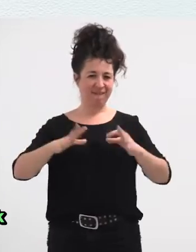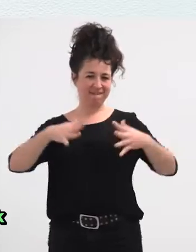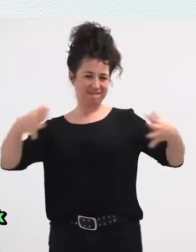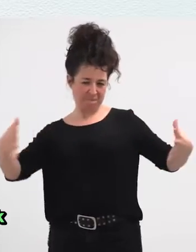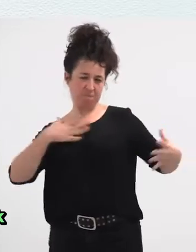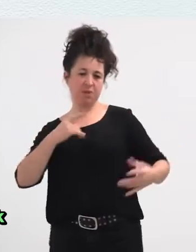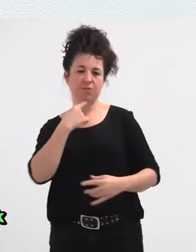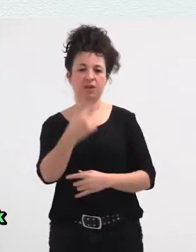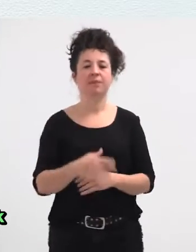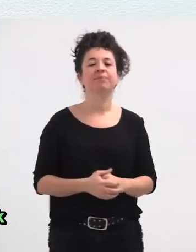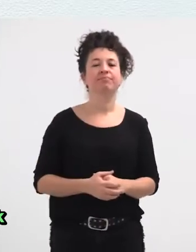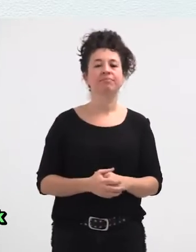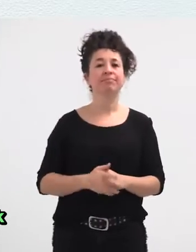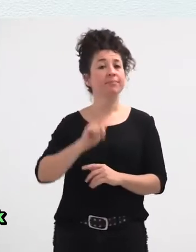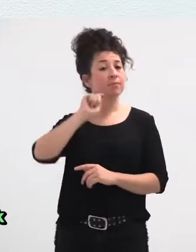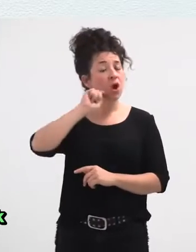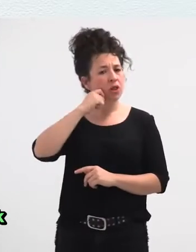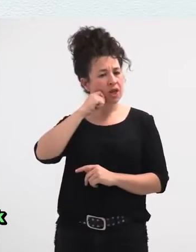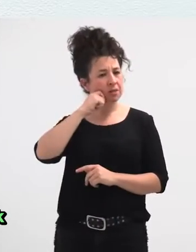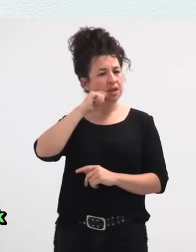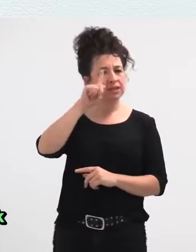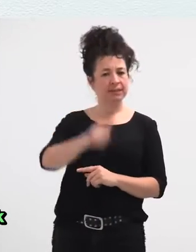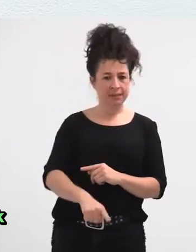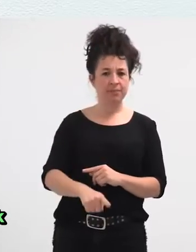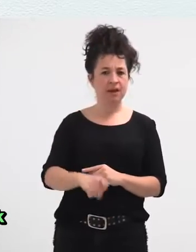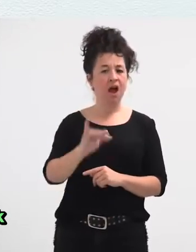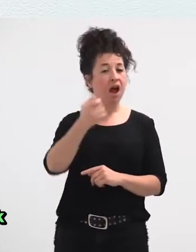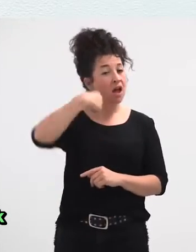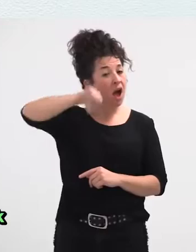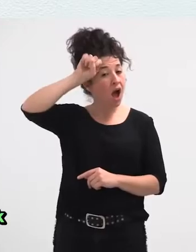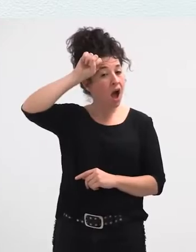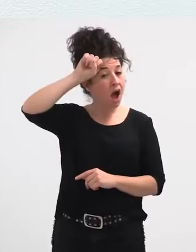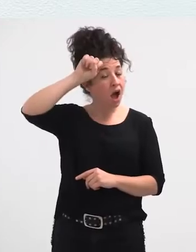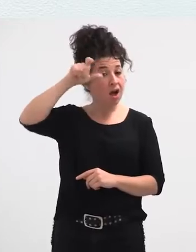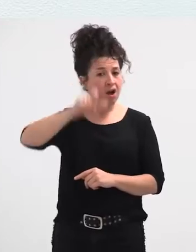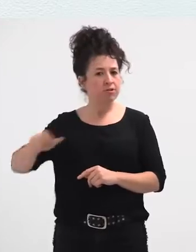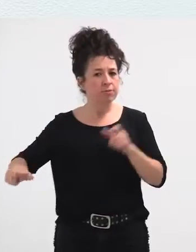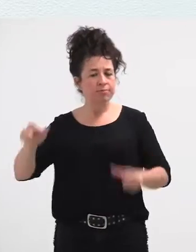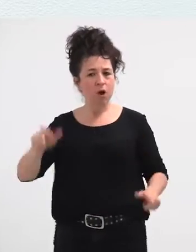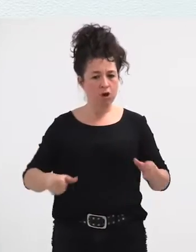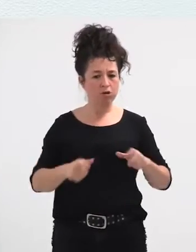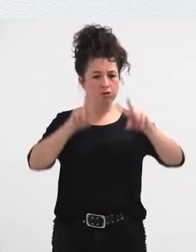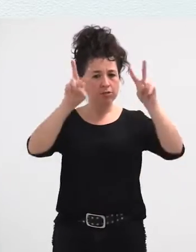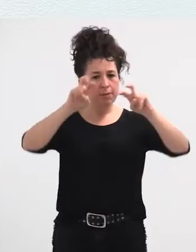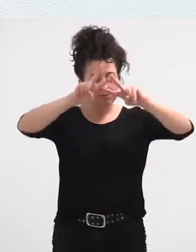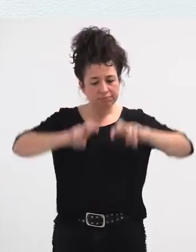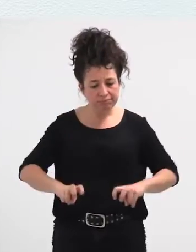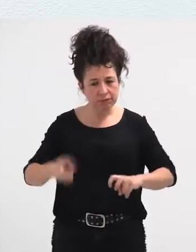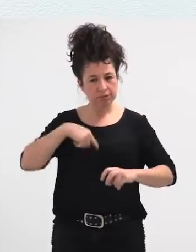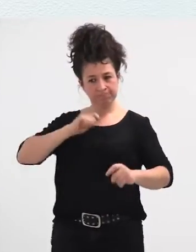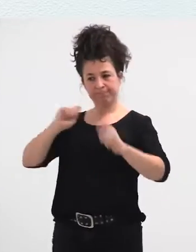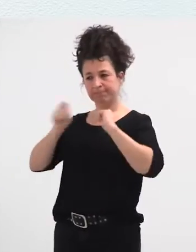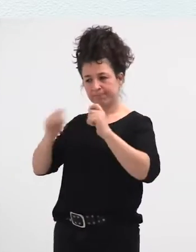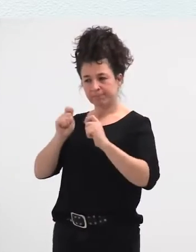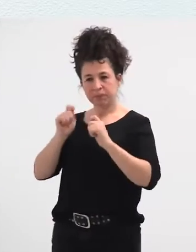eee, hondarribian hori ere, bada badau antropologuak da zertu dutena pixka gai hori, eta ailekin ere mintzatu gara, eta ailek lotzen dute